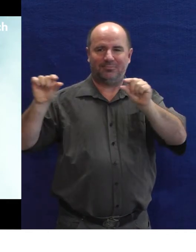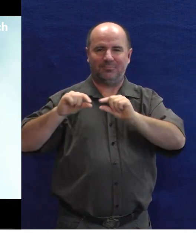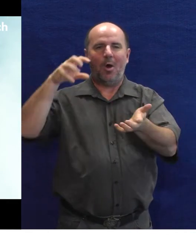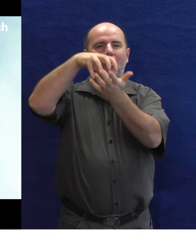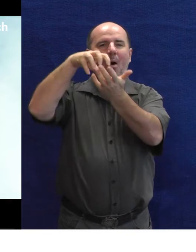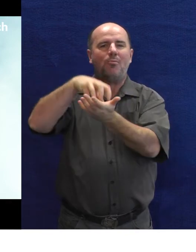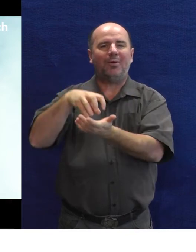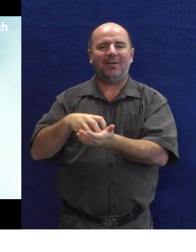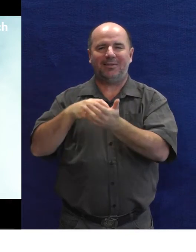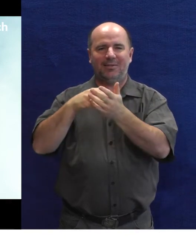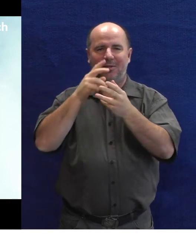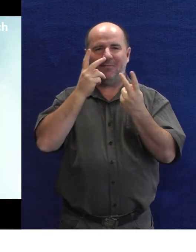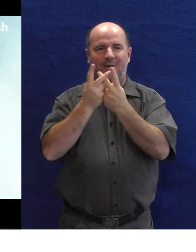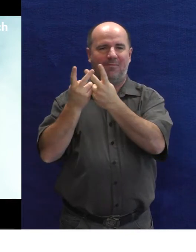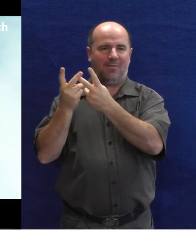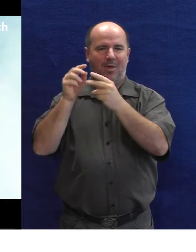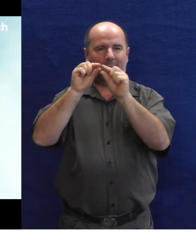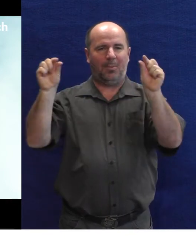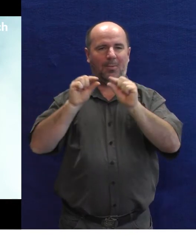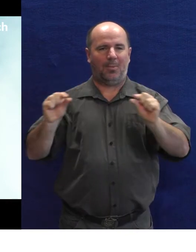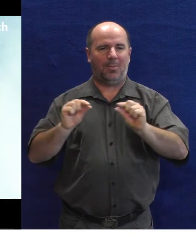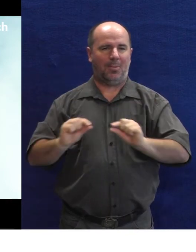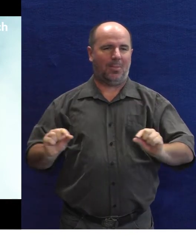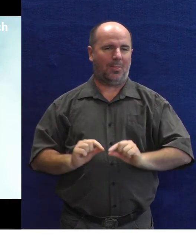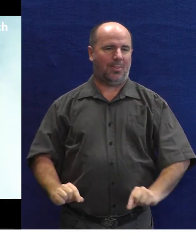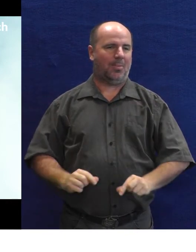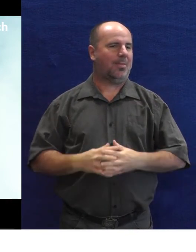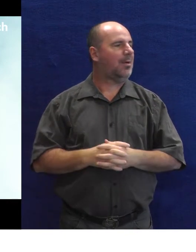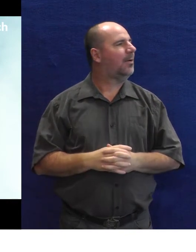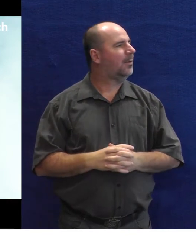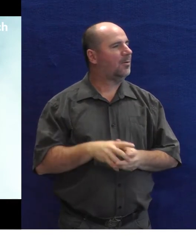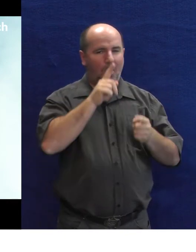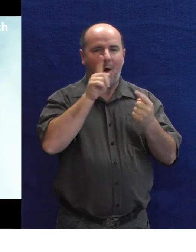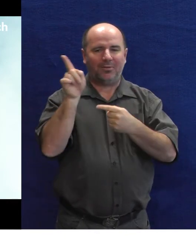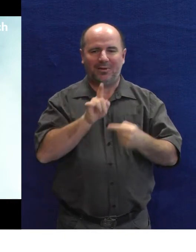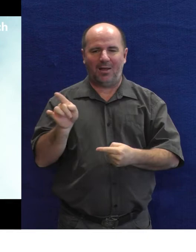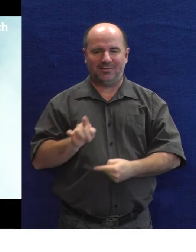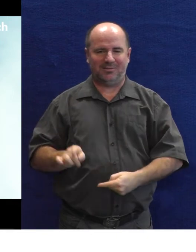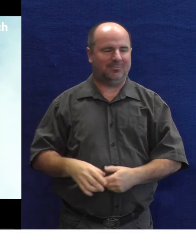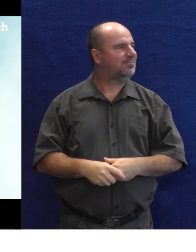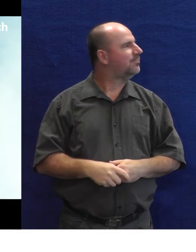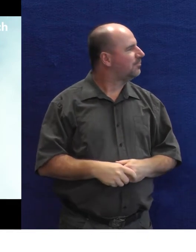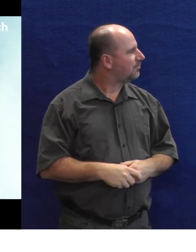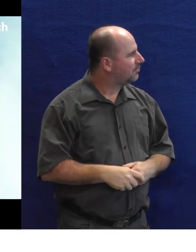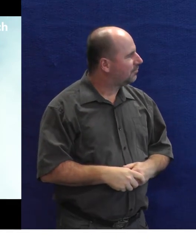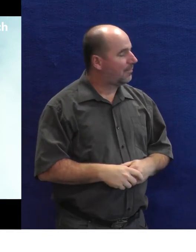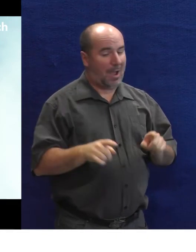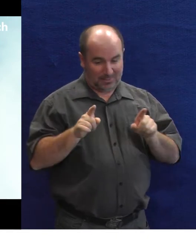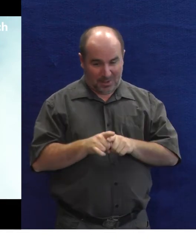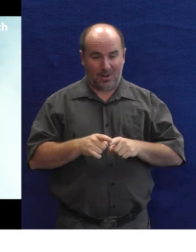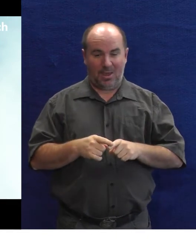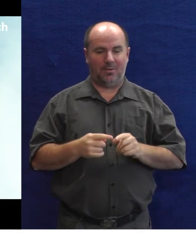najít buď ty komunitní weby anebo weby na cházející konkrétní